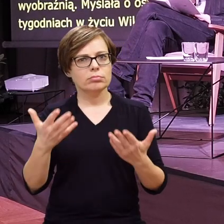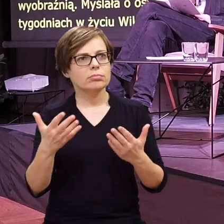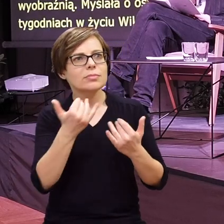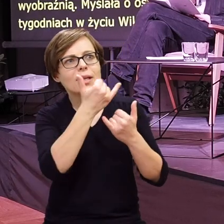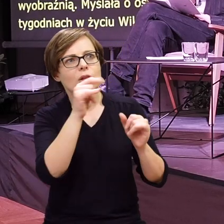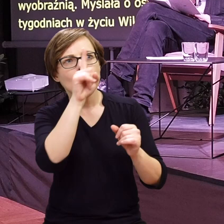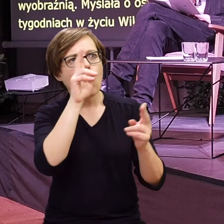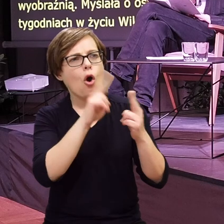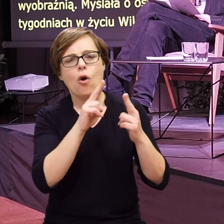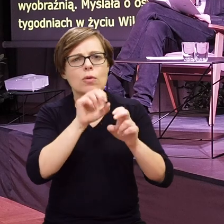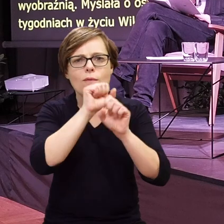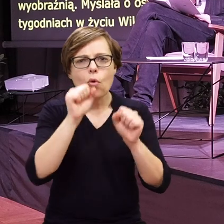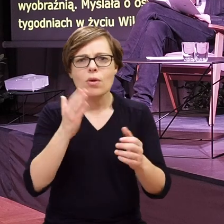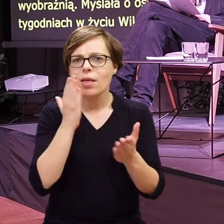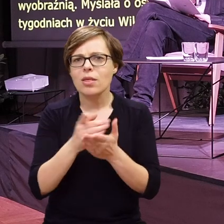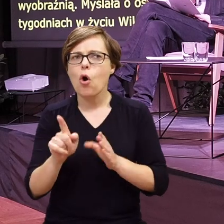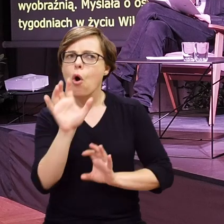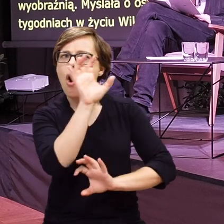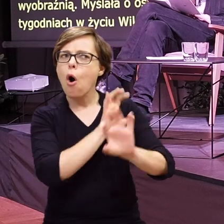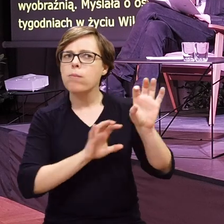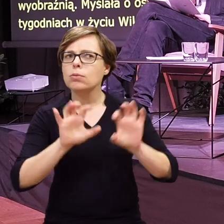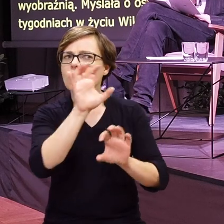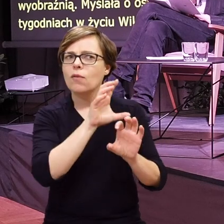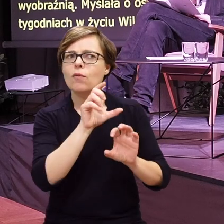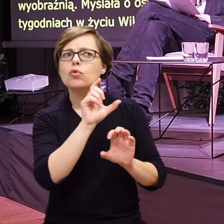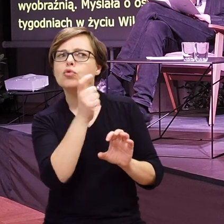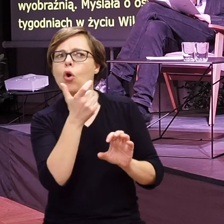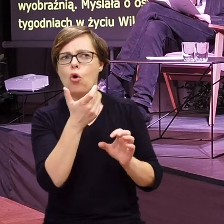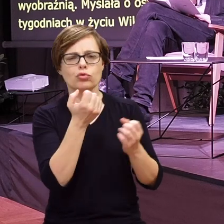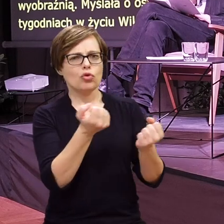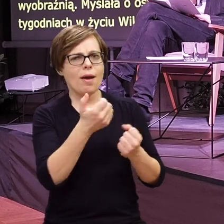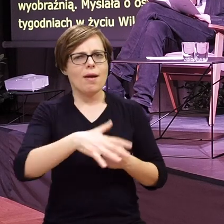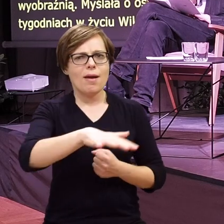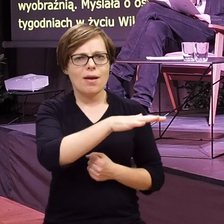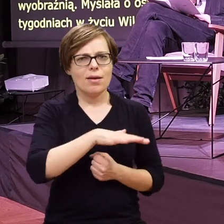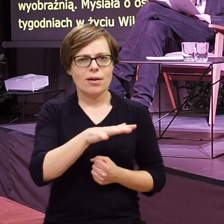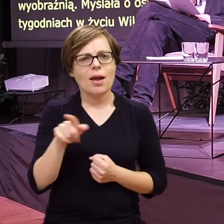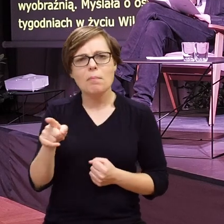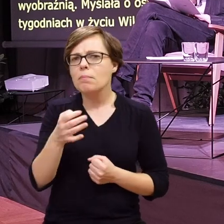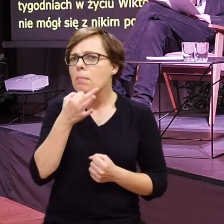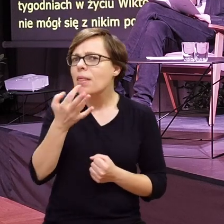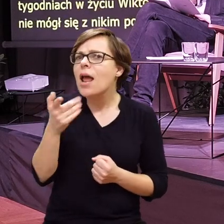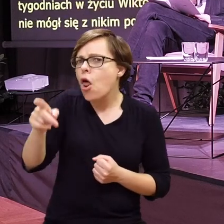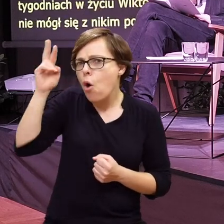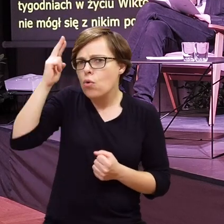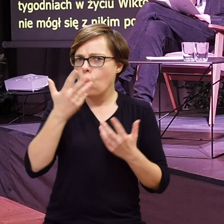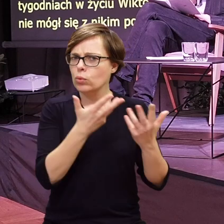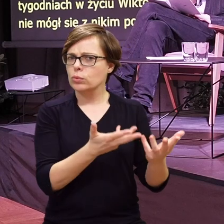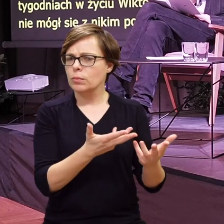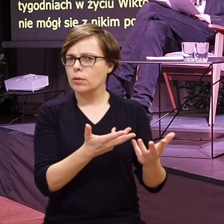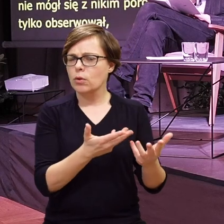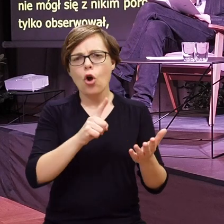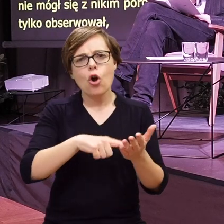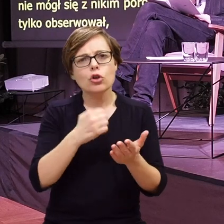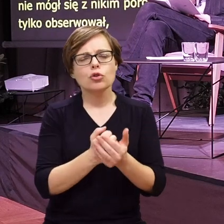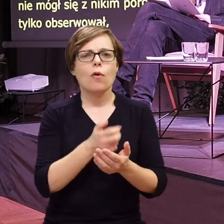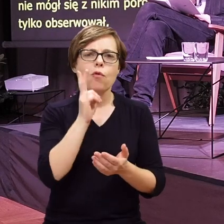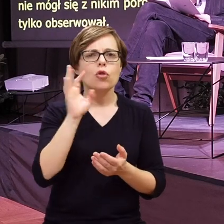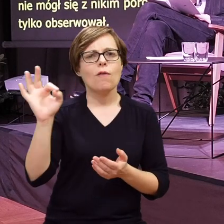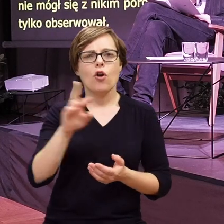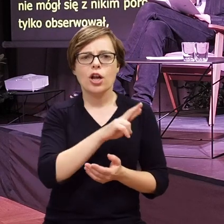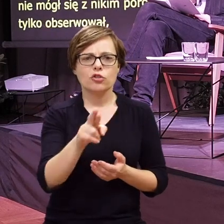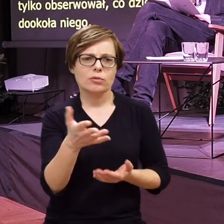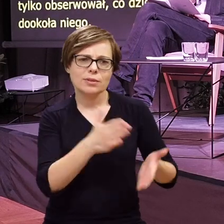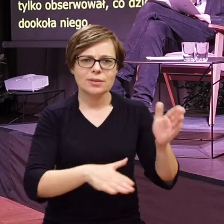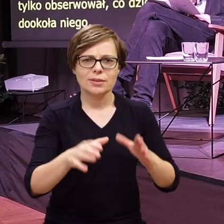Skoro nie mógł się z nikim porozumieć i tylko obserwował, co dzieje się dookoła niego, to ile z tego rozumiał. Znów ktoś